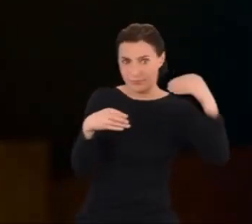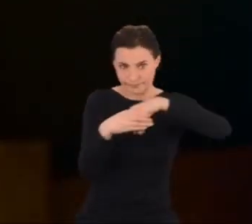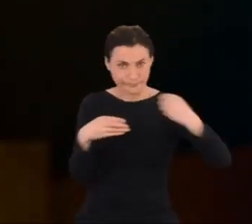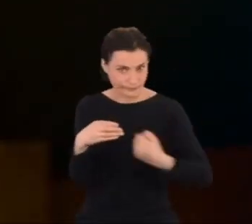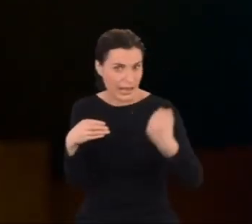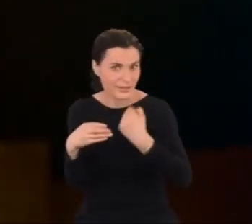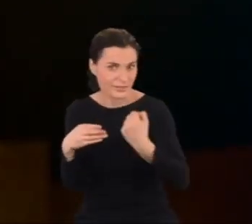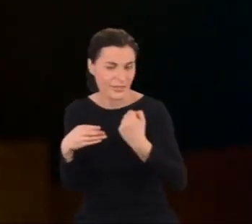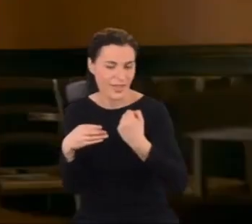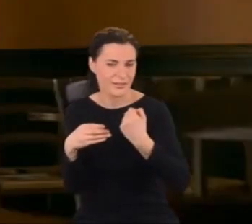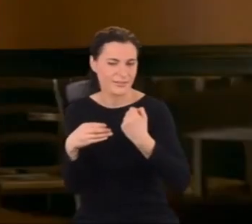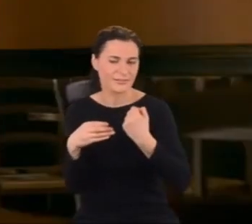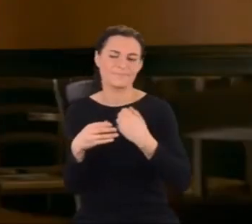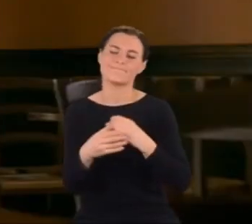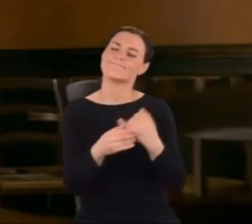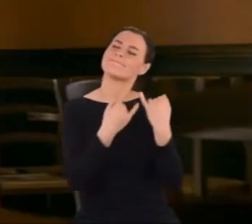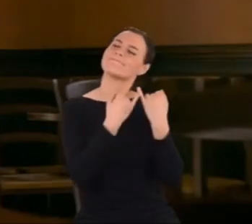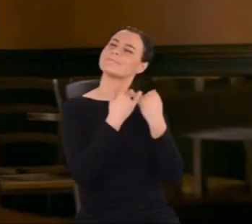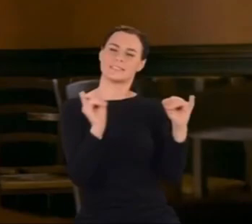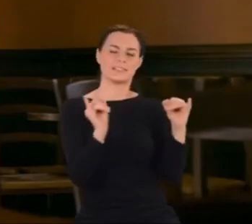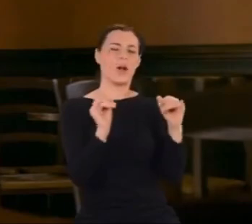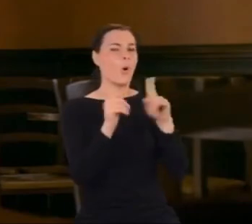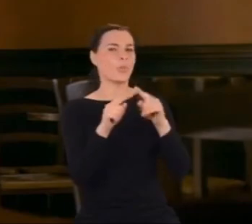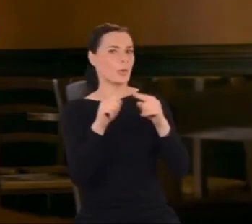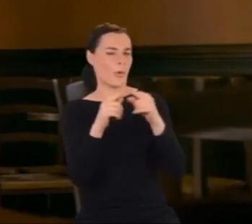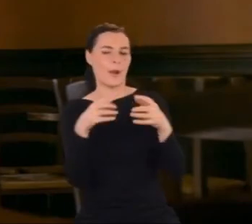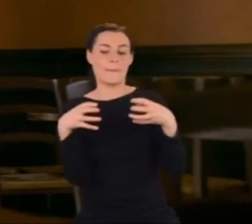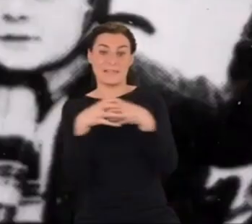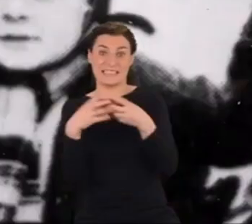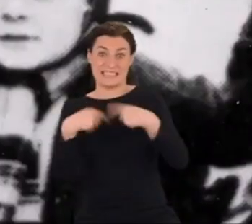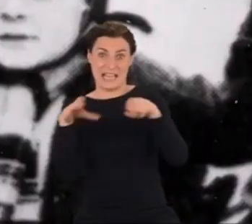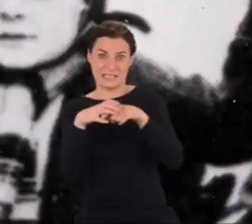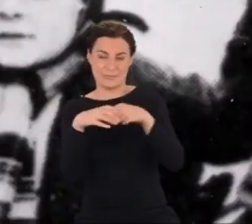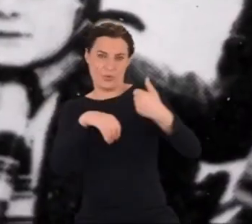Różnił się od pozostałych członków grupy. Trzymał się na uboczu.